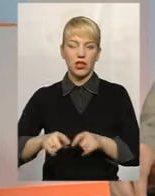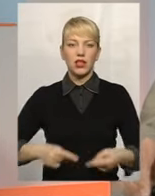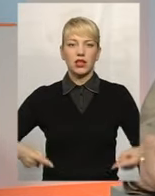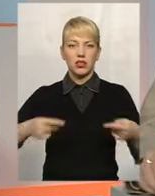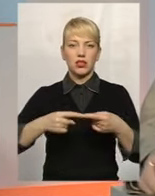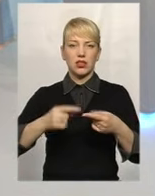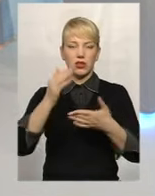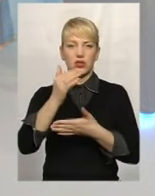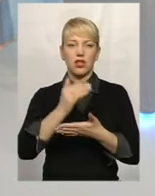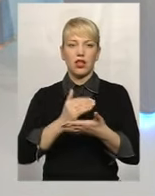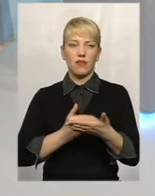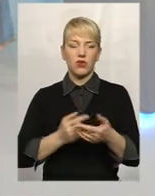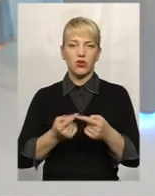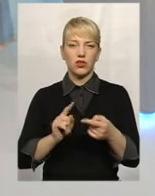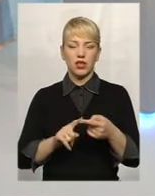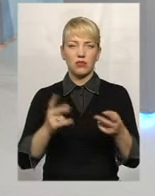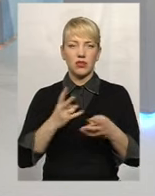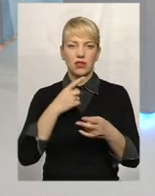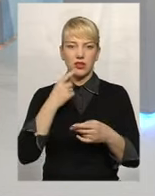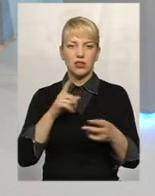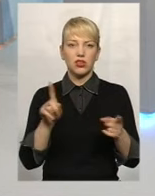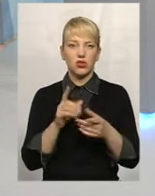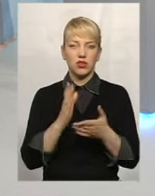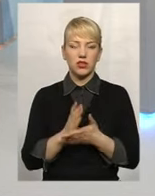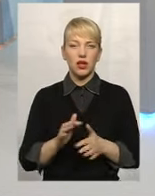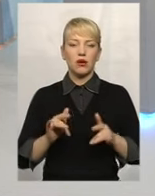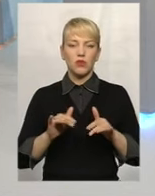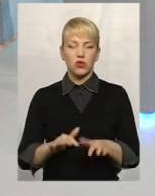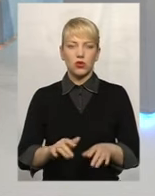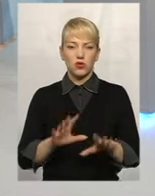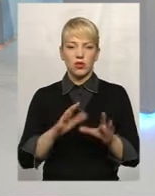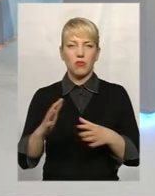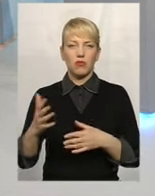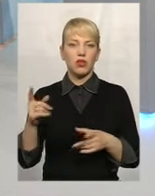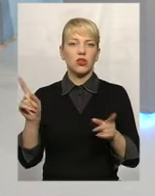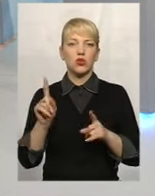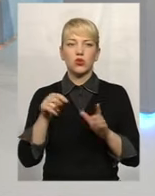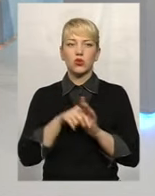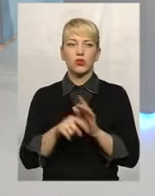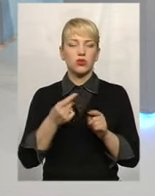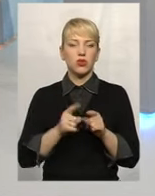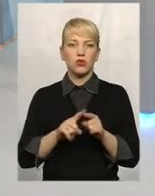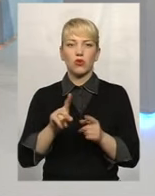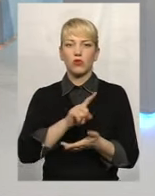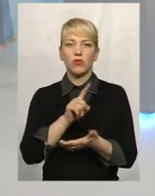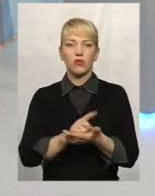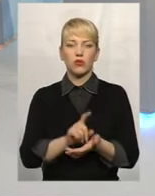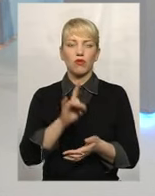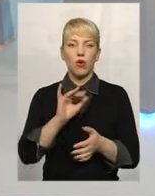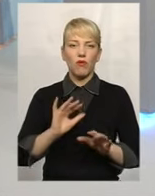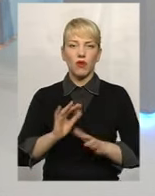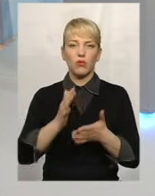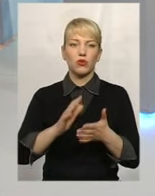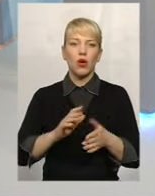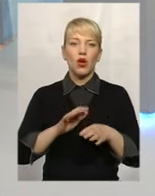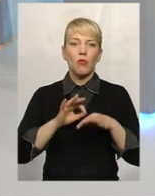з графіком. Слід зазначити, що є певні процедурні моменти, що стосуються того, що обов'язково у випадку проведення позапланової